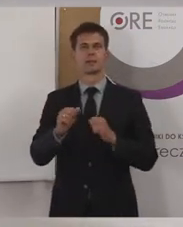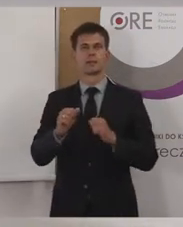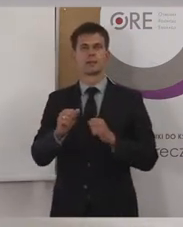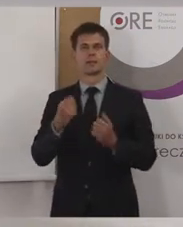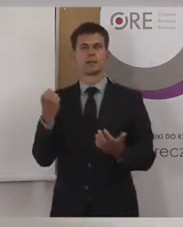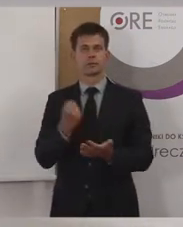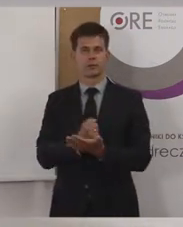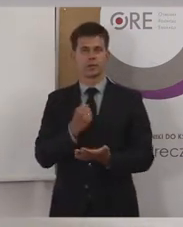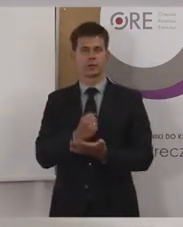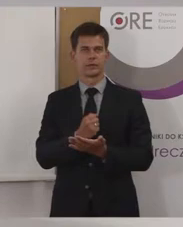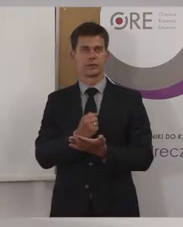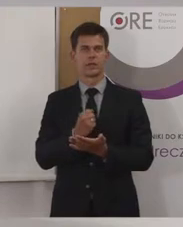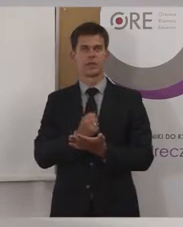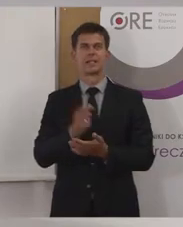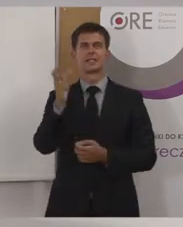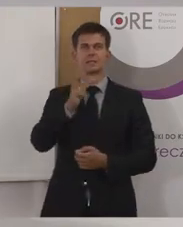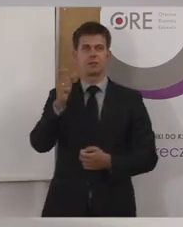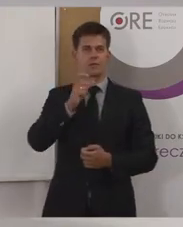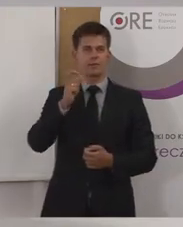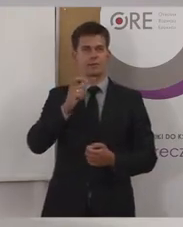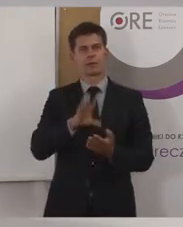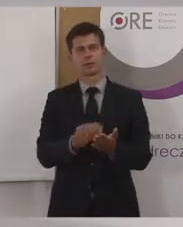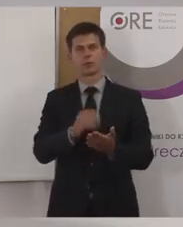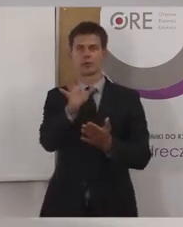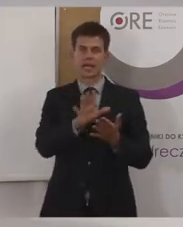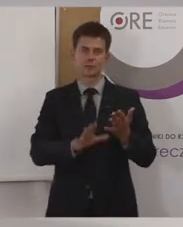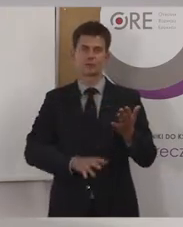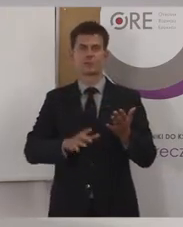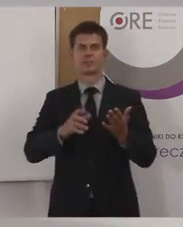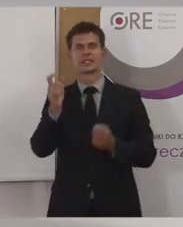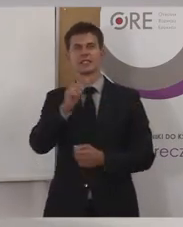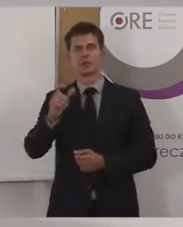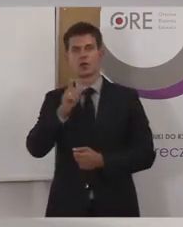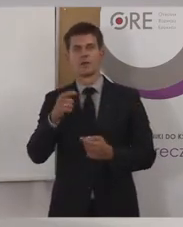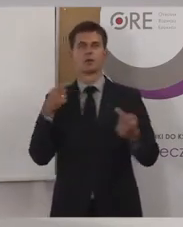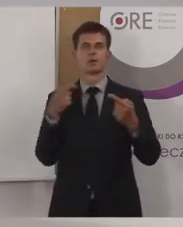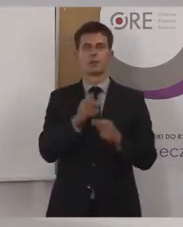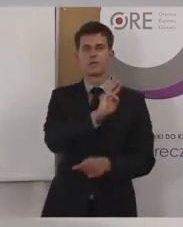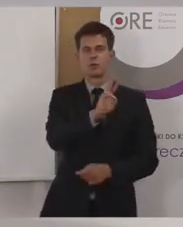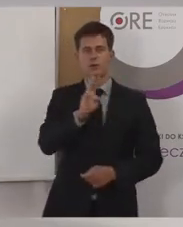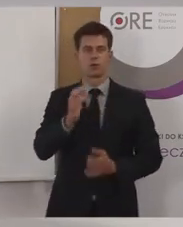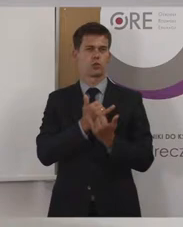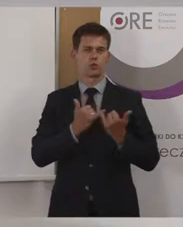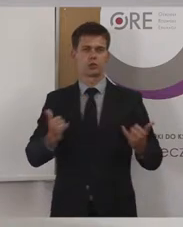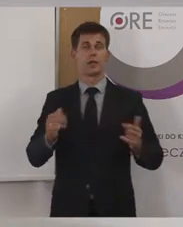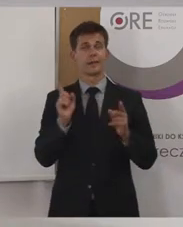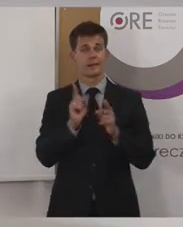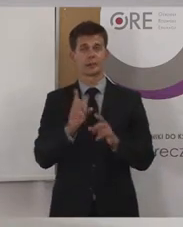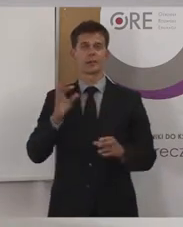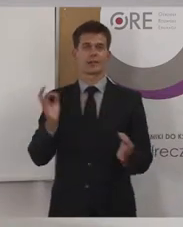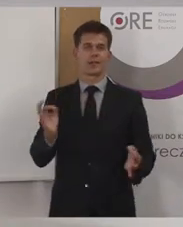mediami cyfrowymi, z treściami cyfrowymi, z dostępnością stron internetowych i w tym przypadku akurat